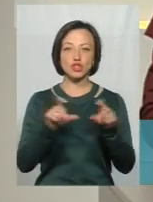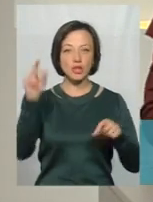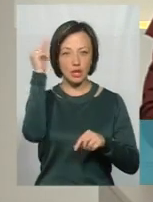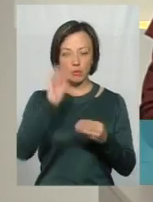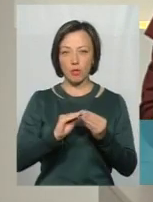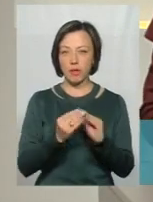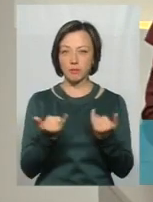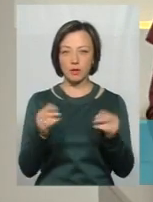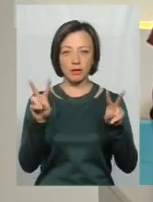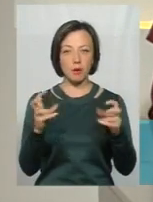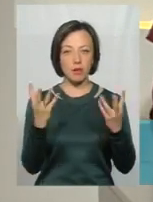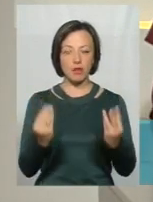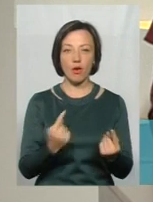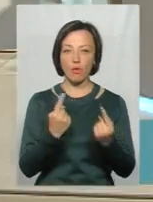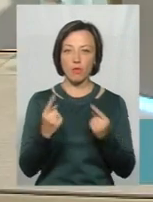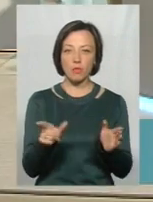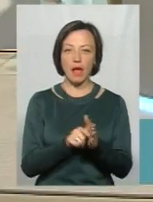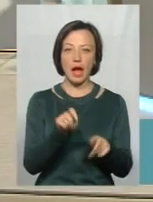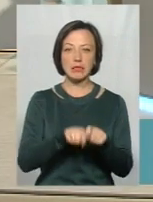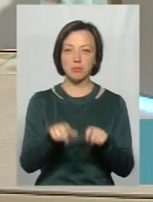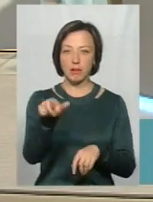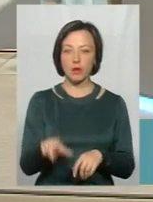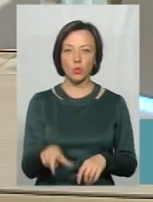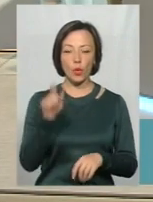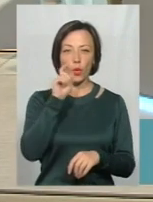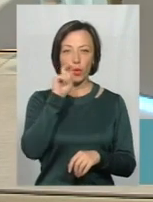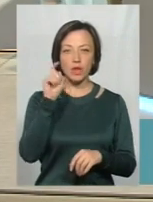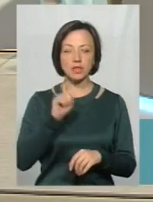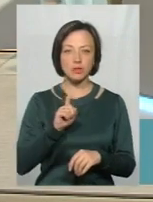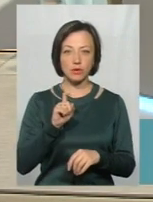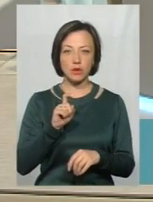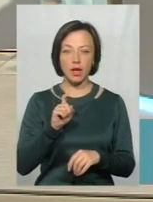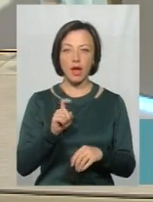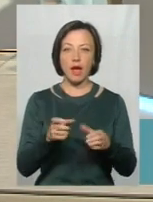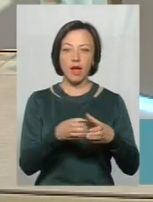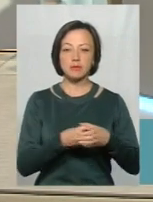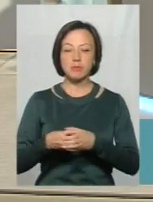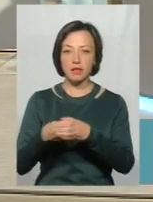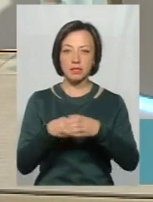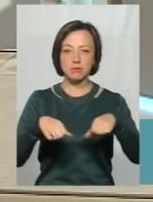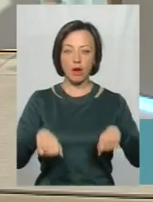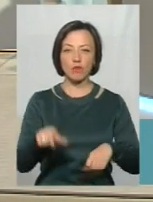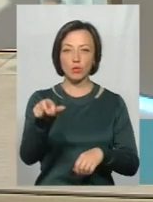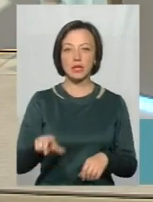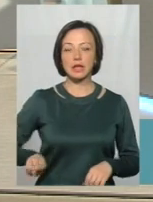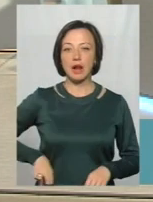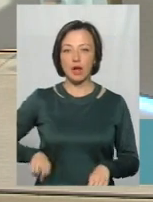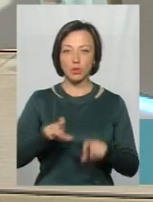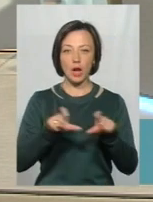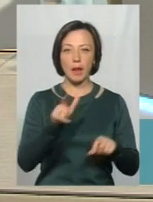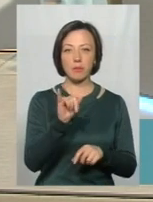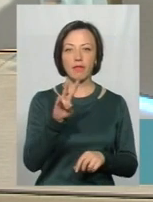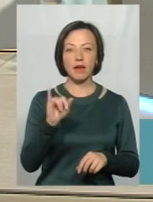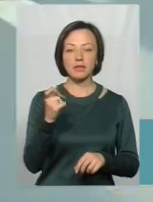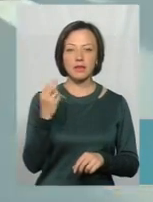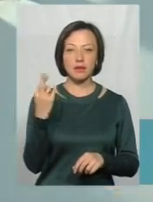Про це нині у темі дня говоримо із експертом Української Гельсінської спілки з правилюдини і директором гімназії номер 1